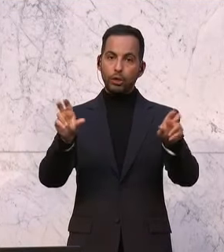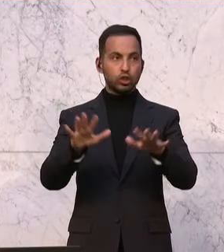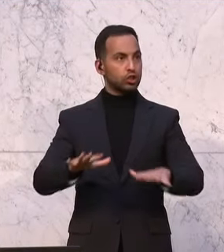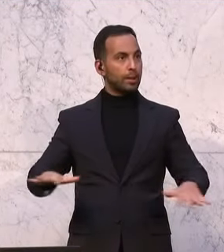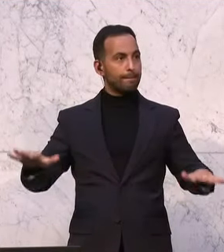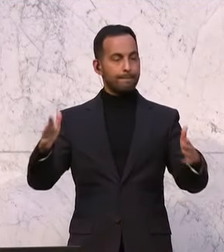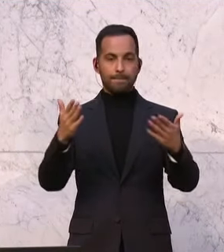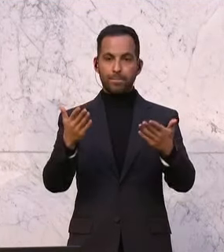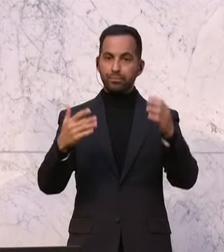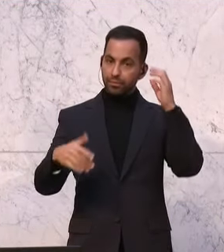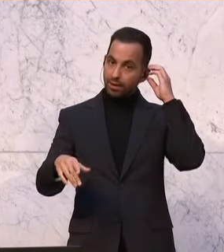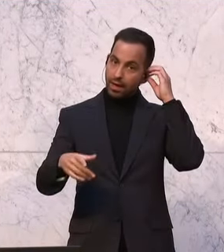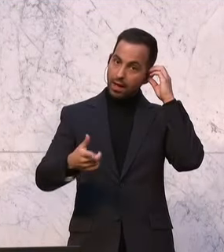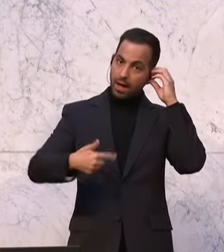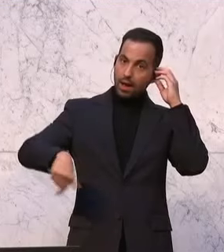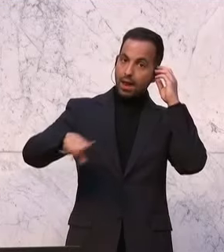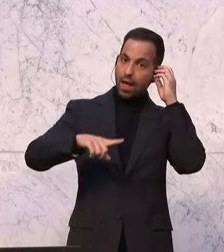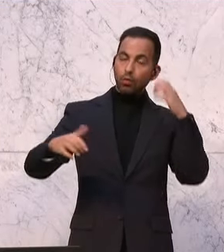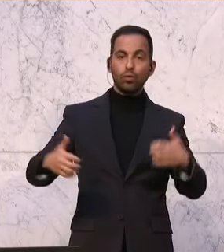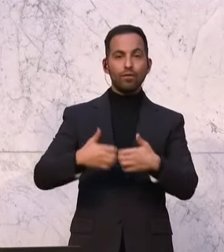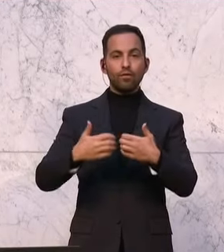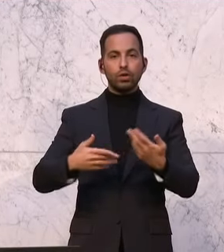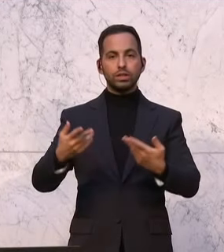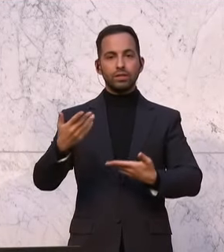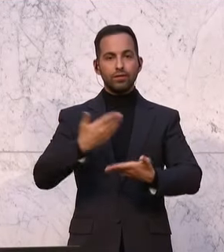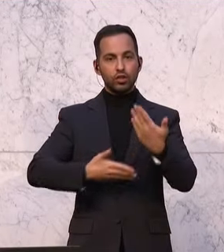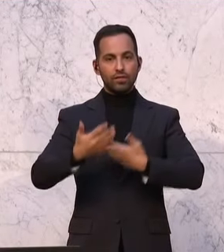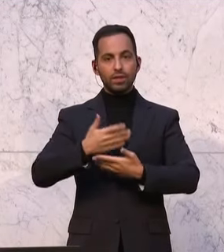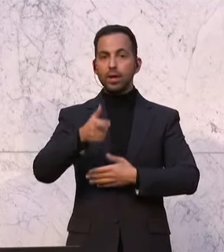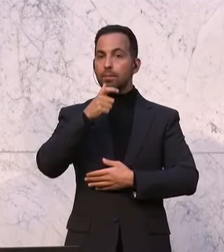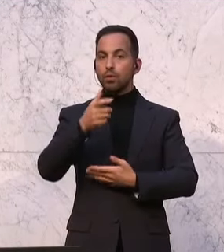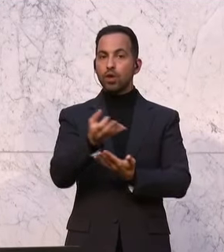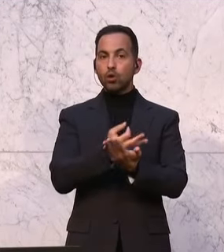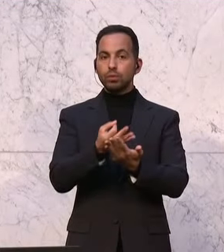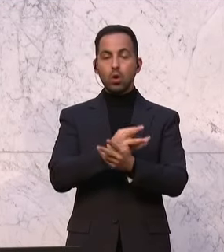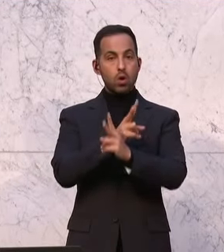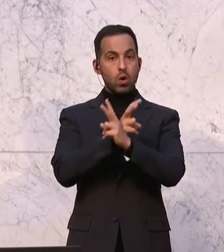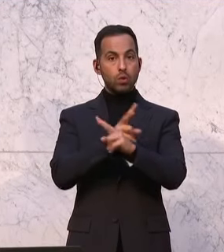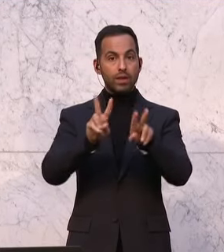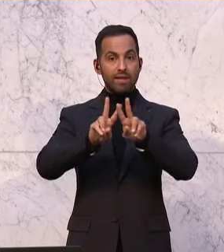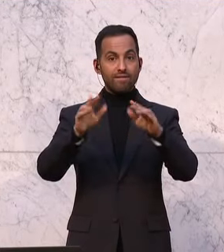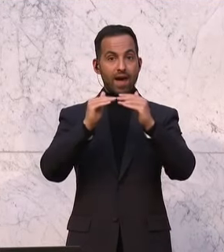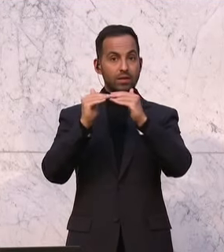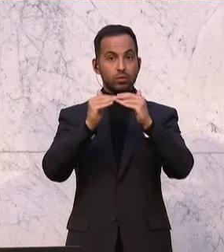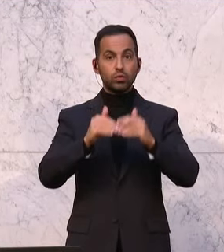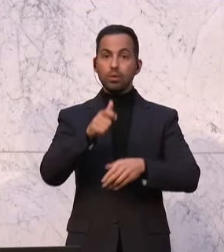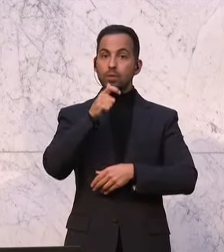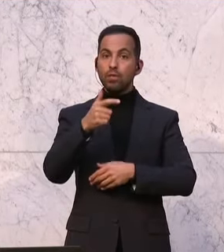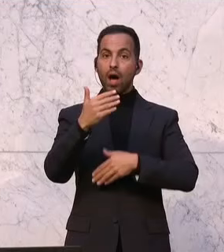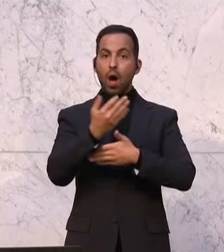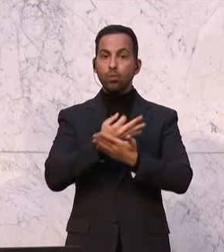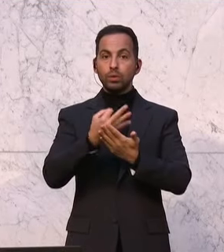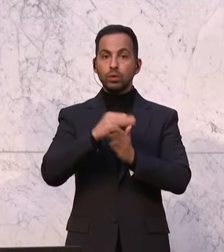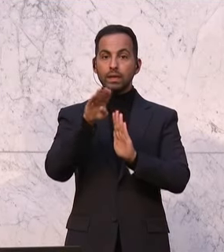geplant, bei der land- und forstwirtschaftlichen Berufsausbildung ein österreichweit einheitliches Berufsausbildungsgesetz zu schaffen.